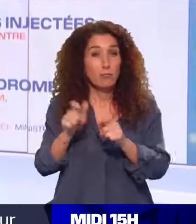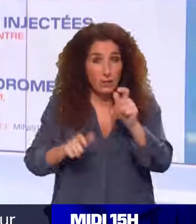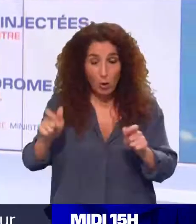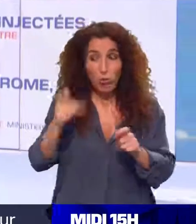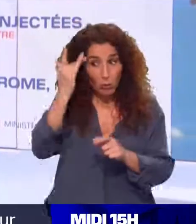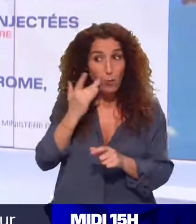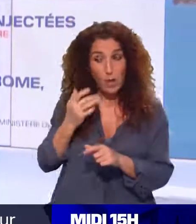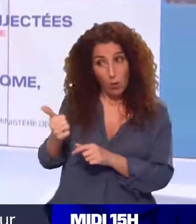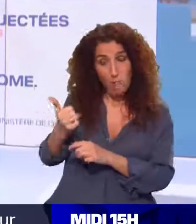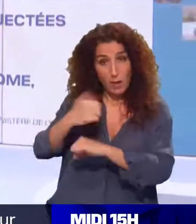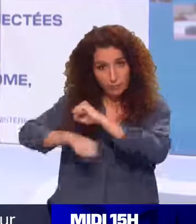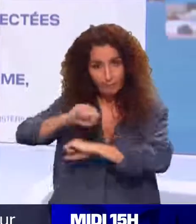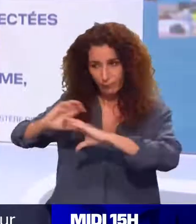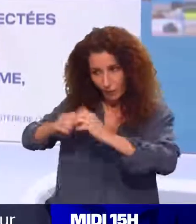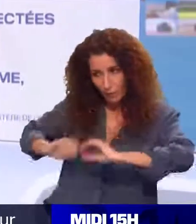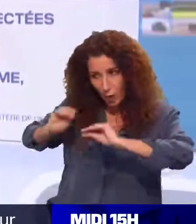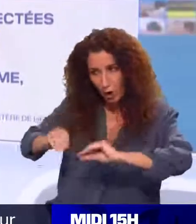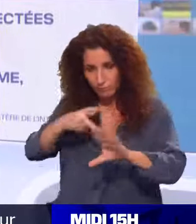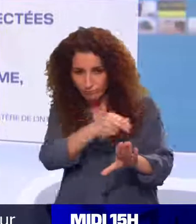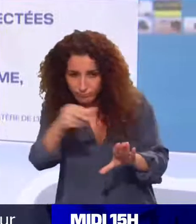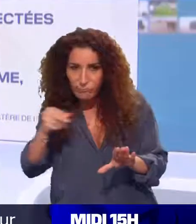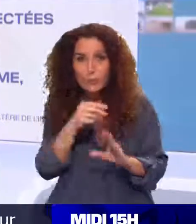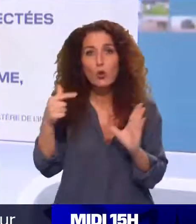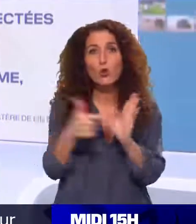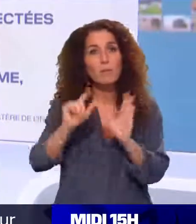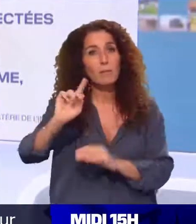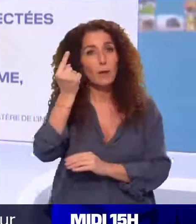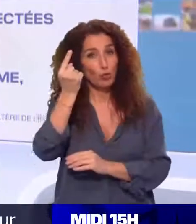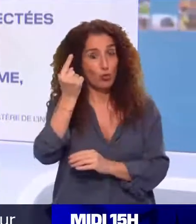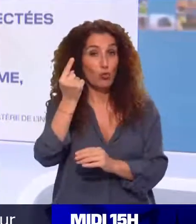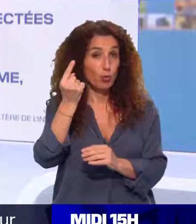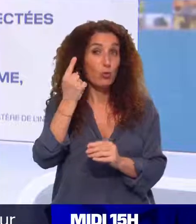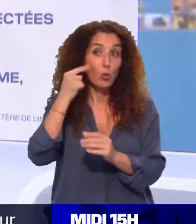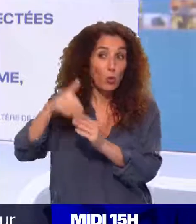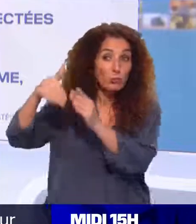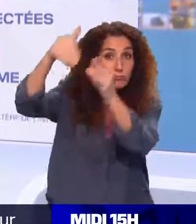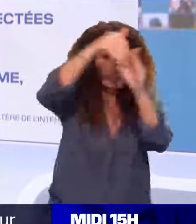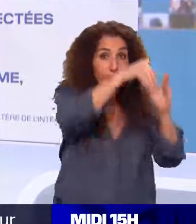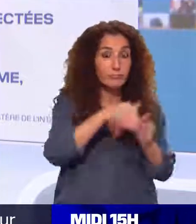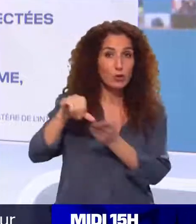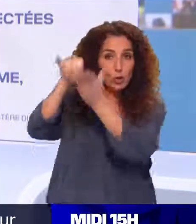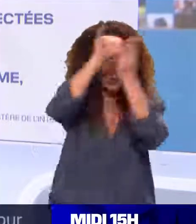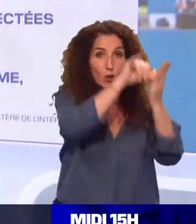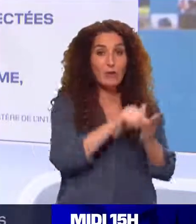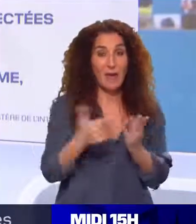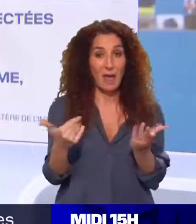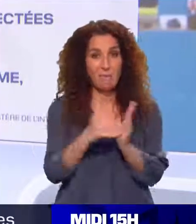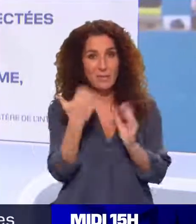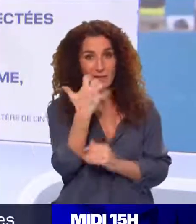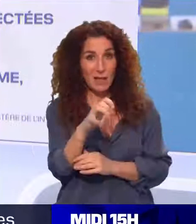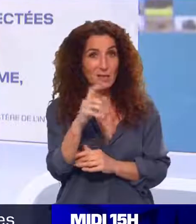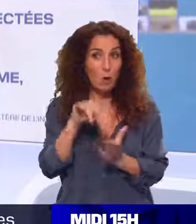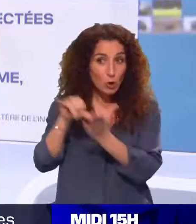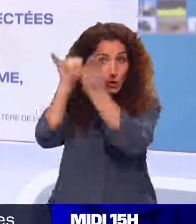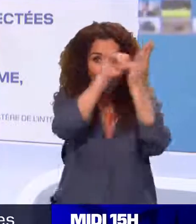eux-mêmes, pour un rythme d'injection de 2 000 doses par jour et par vaccinodrome. Pour l'instant, on en est à 1 500 doses par jour et par centre.